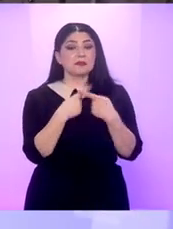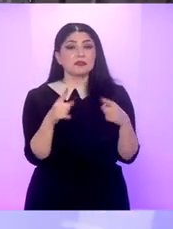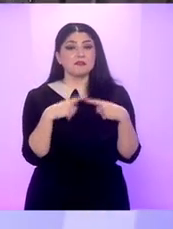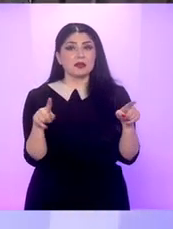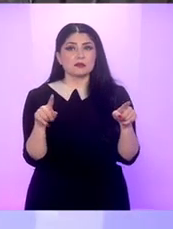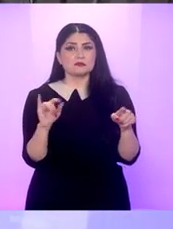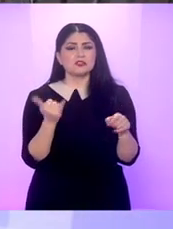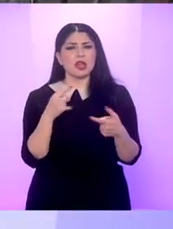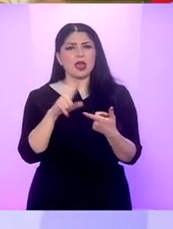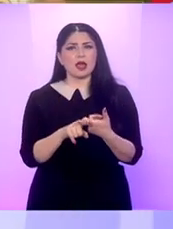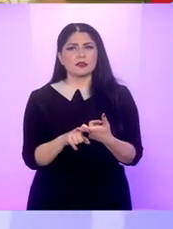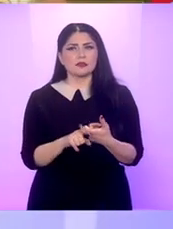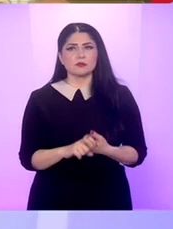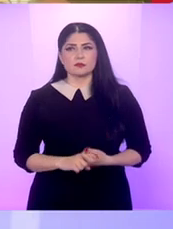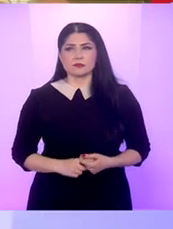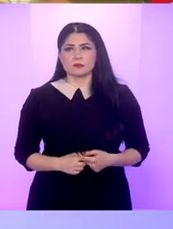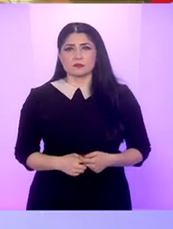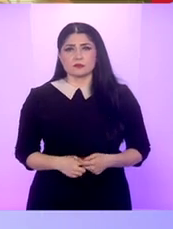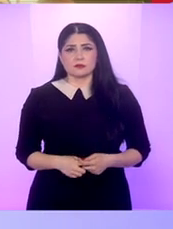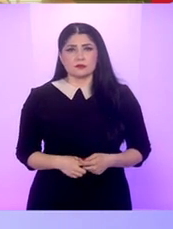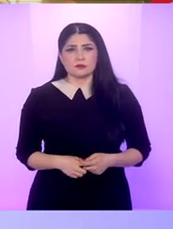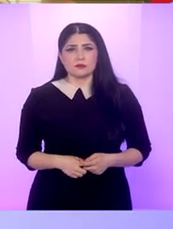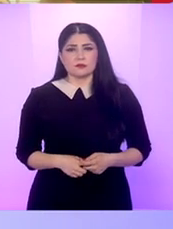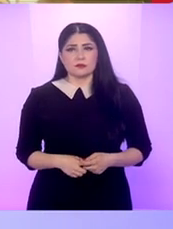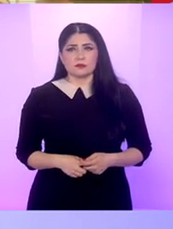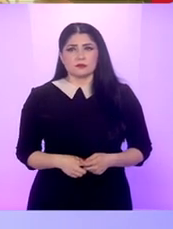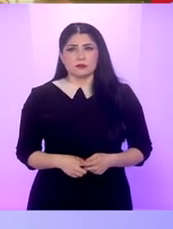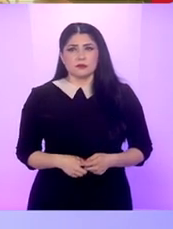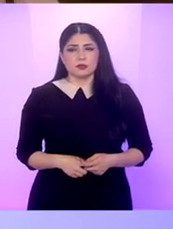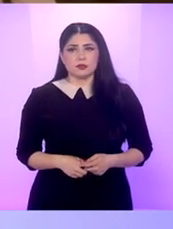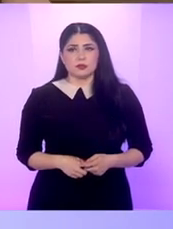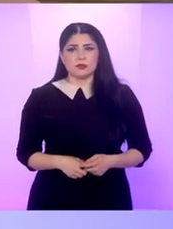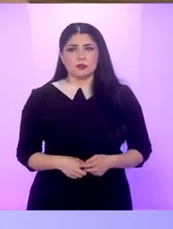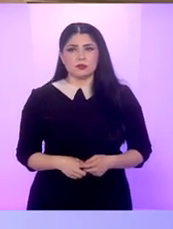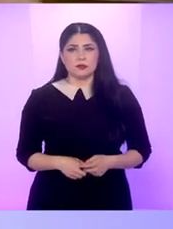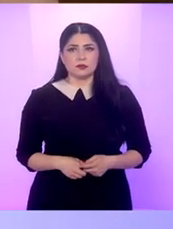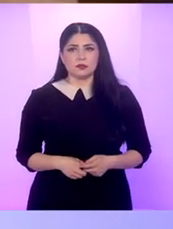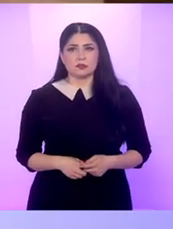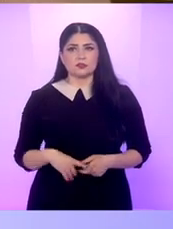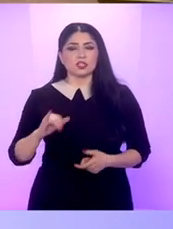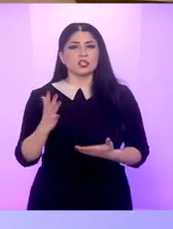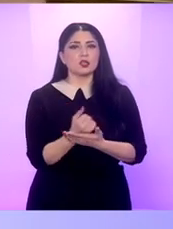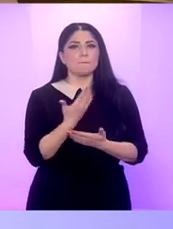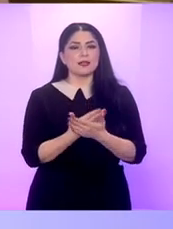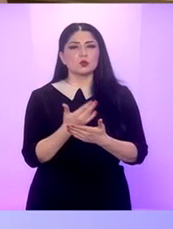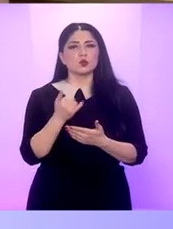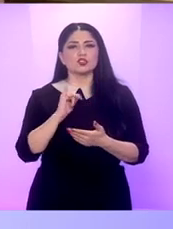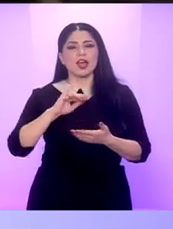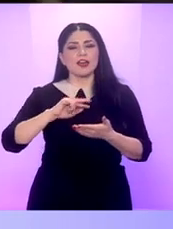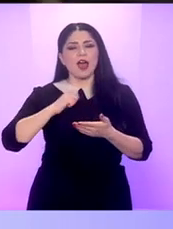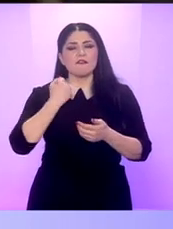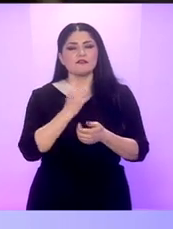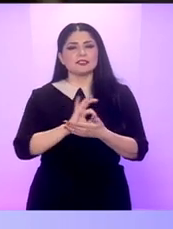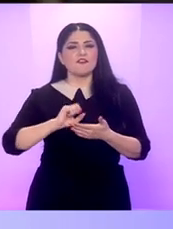și mă refer aici și la acea etichetă de political correctness Câștigător pentru regie la cel mai bun